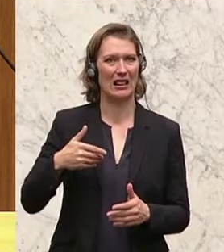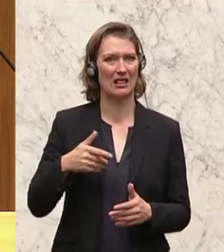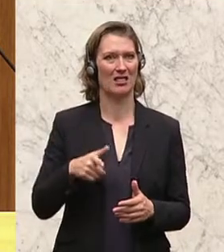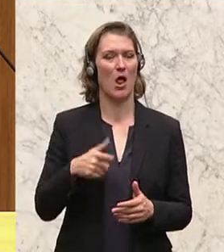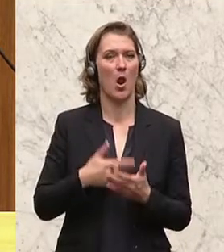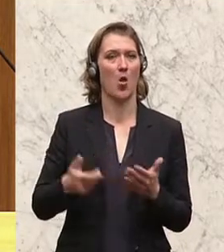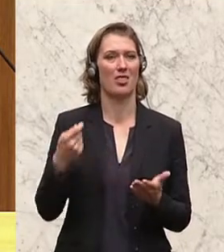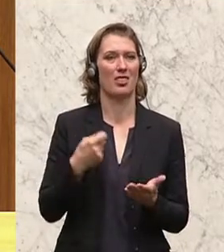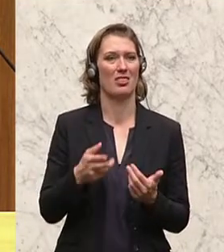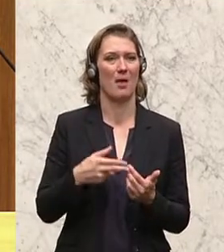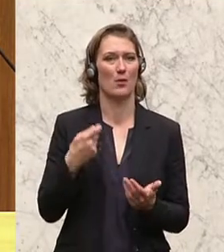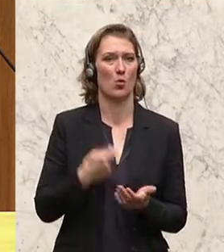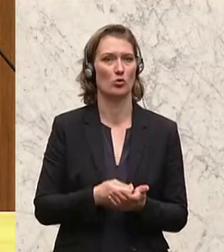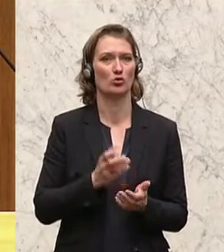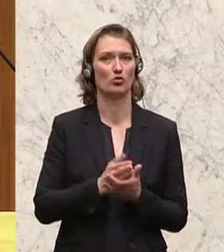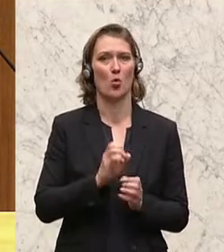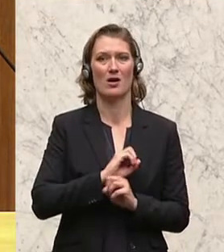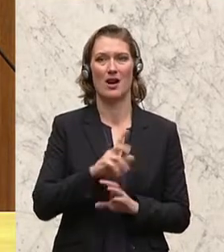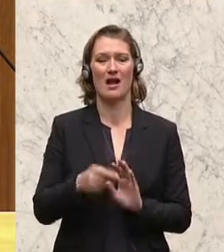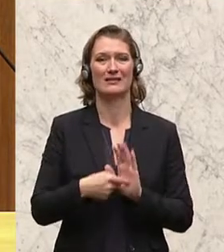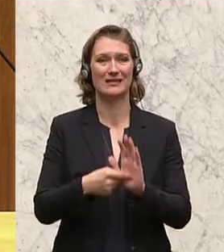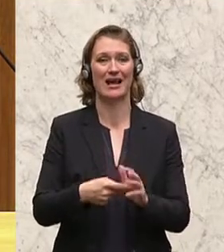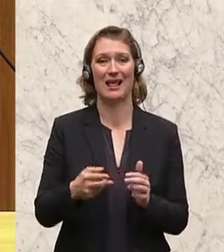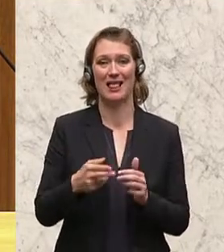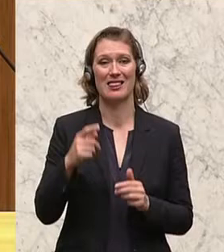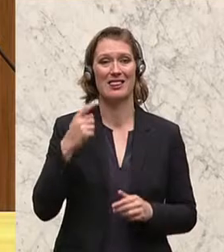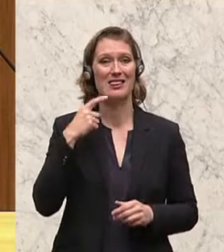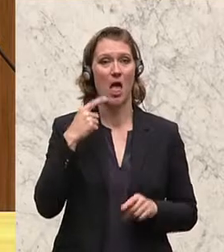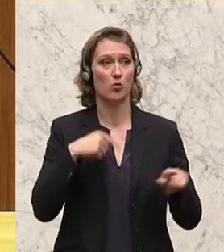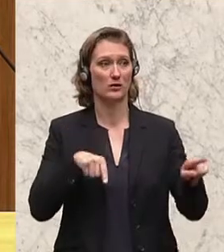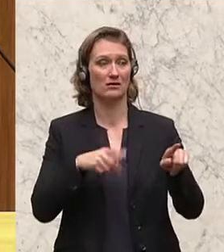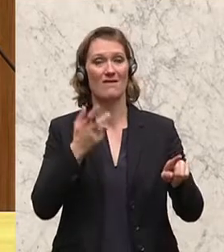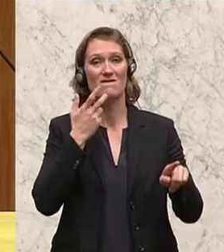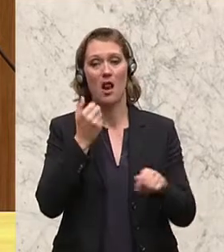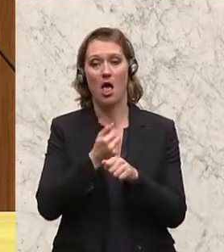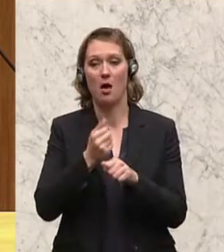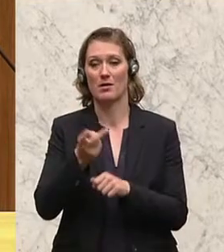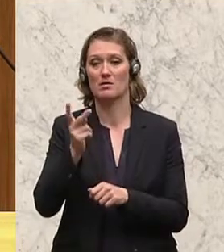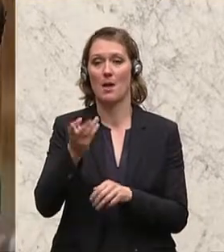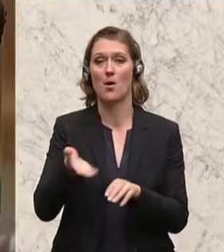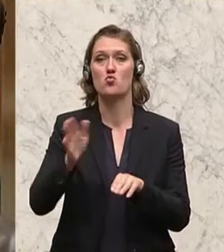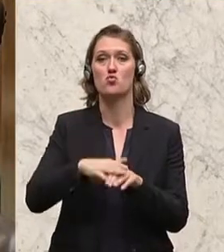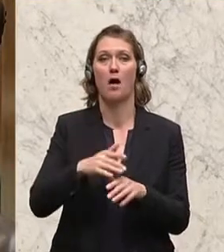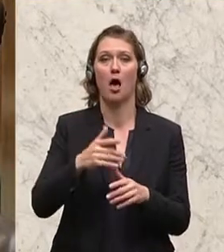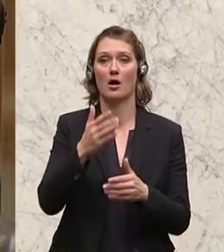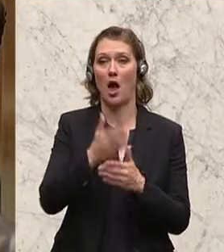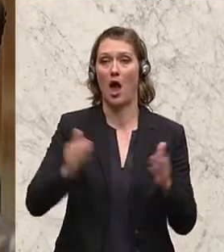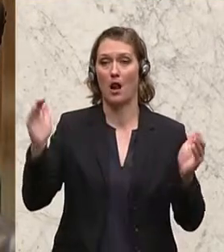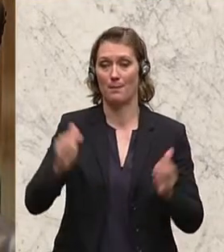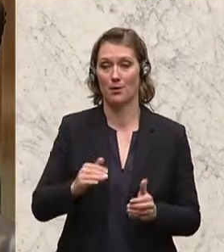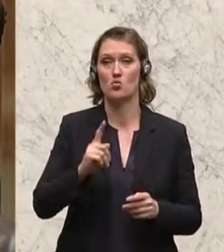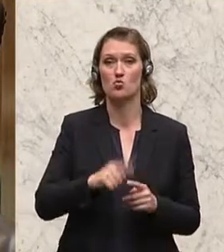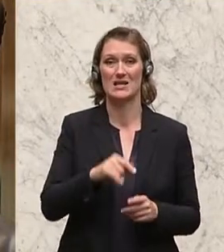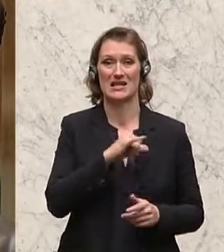Lohnnebenkosten wird da nicht deutlich, um was es den NEOS wirklich geht. Nämlich es geht darum, die Arbeiterkammerumlage zu halbieren und die